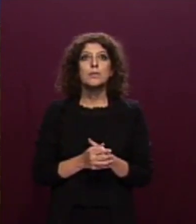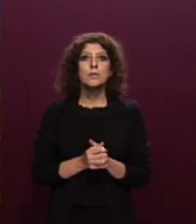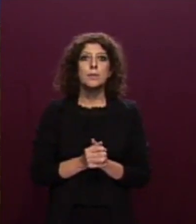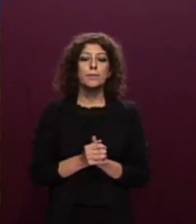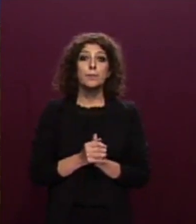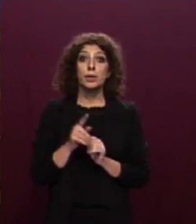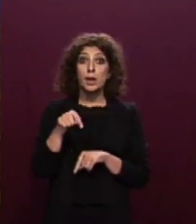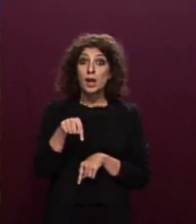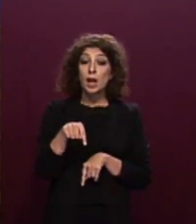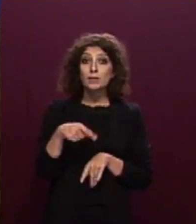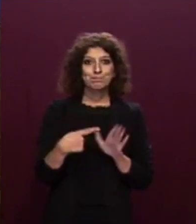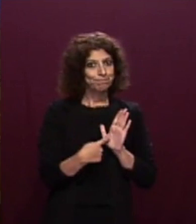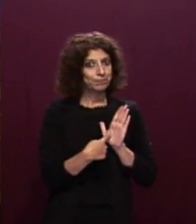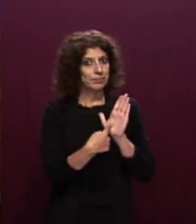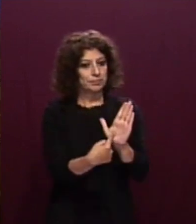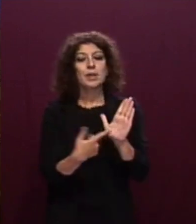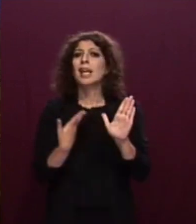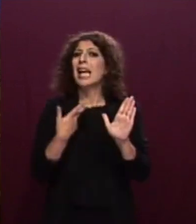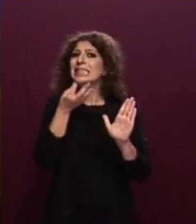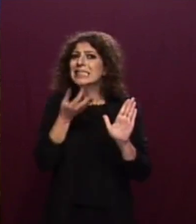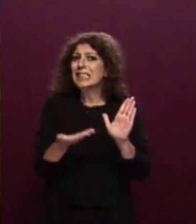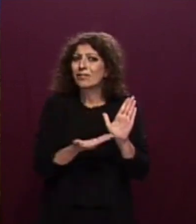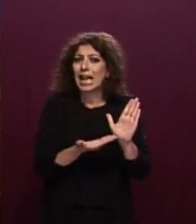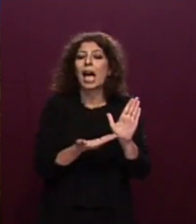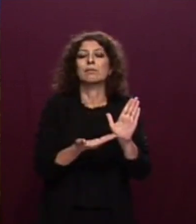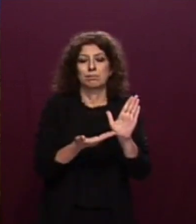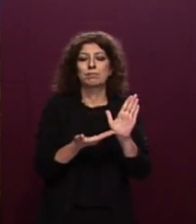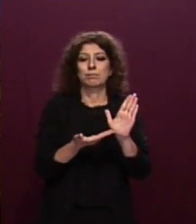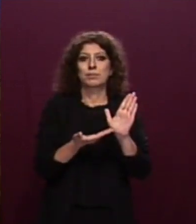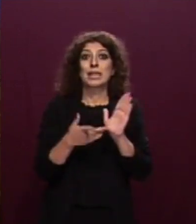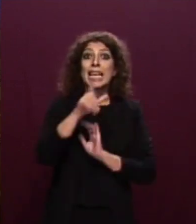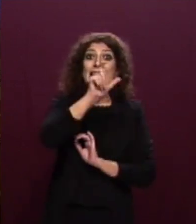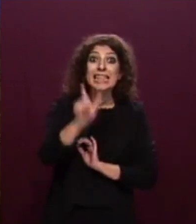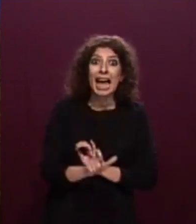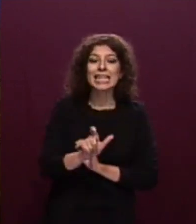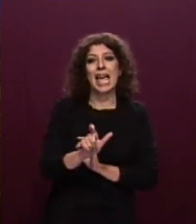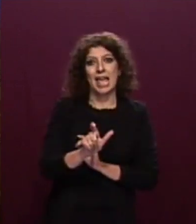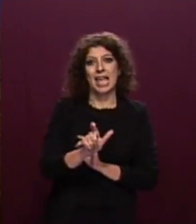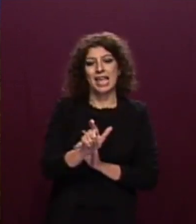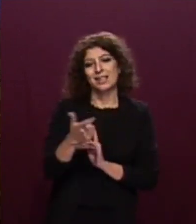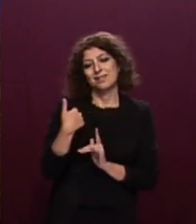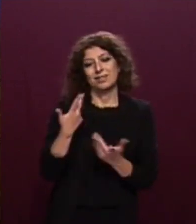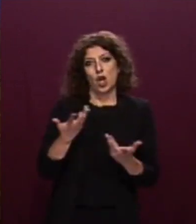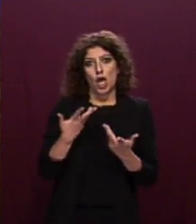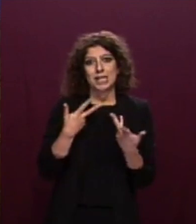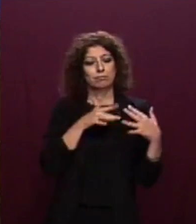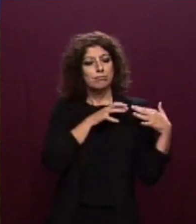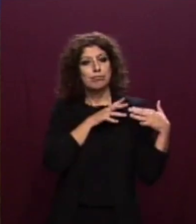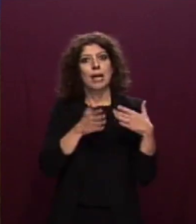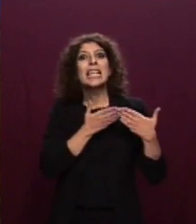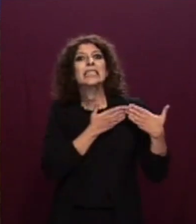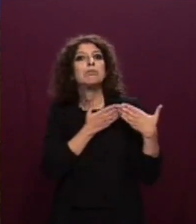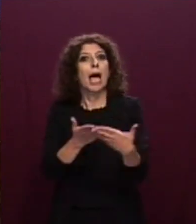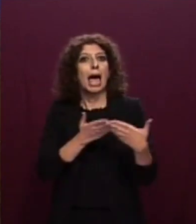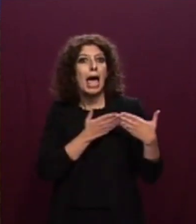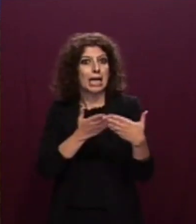Questa rappresentazione mostra plasticamente che la specificità italiana è costituita dagli sbarchi che vedono il nostro Paese nella posizione